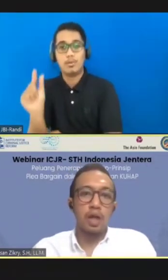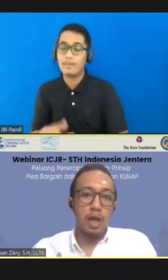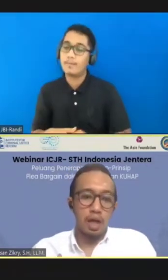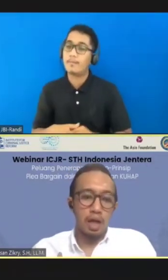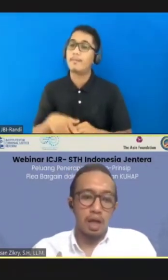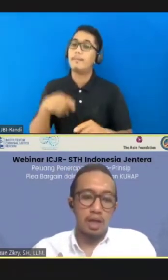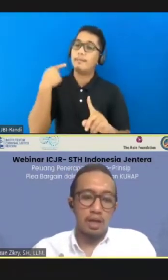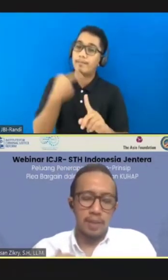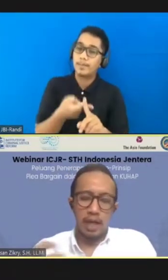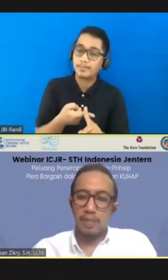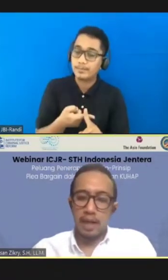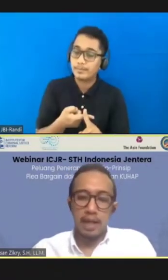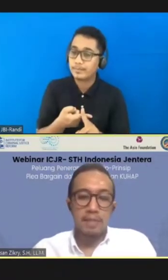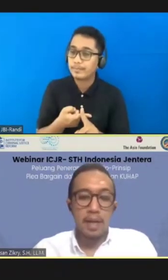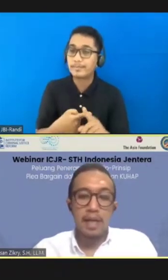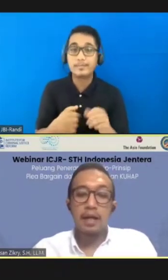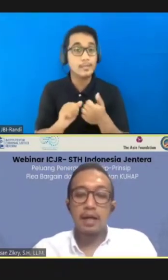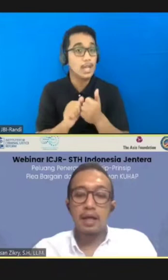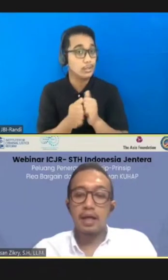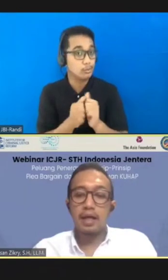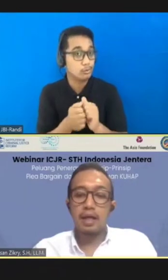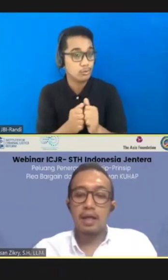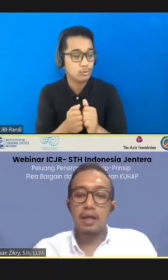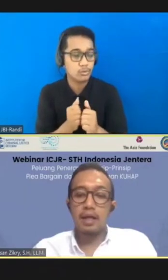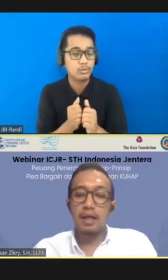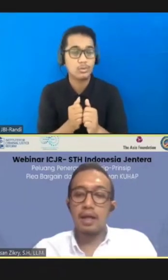untuk perkara-perkara di mana,